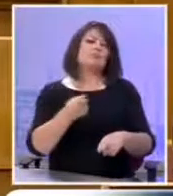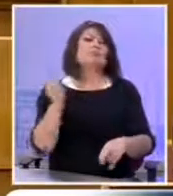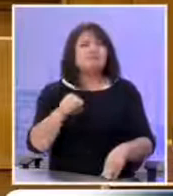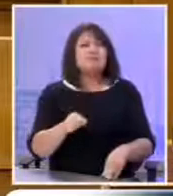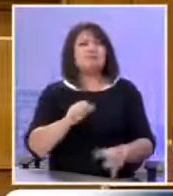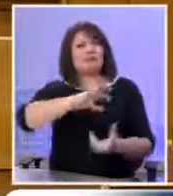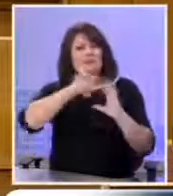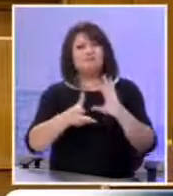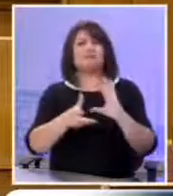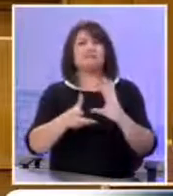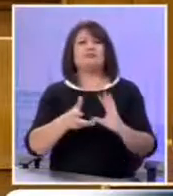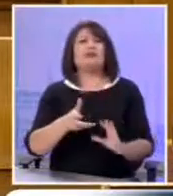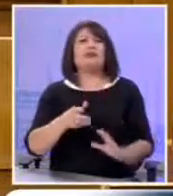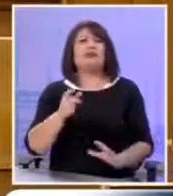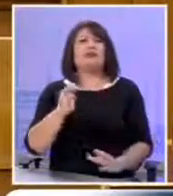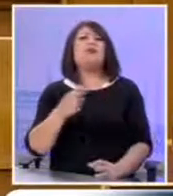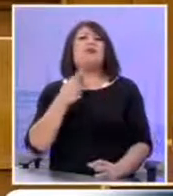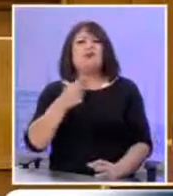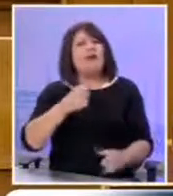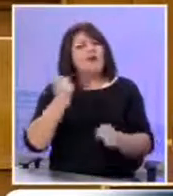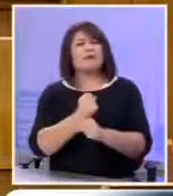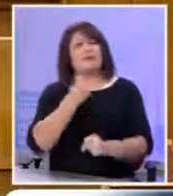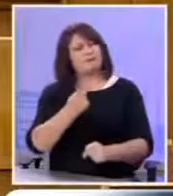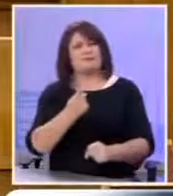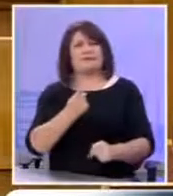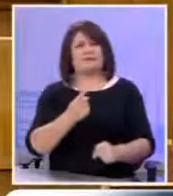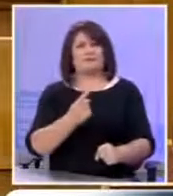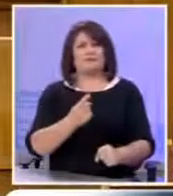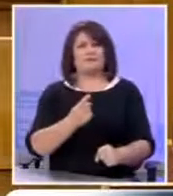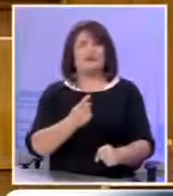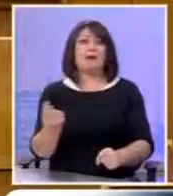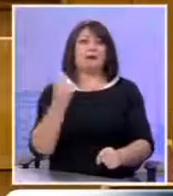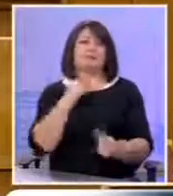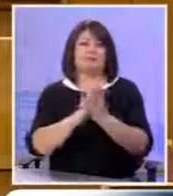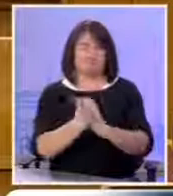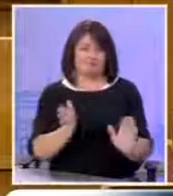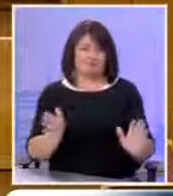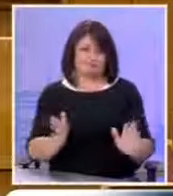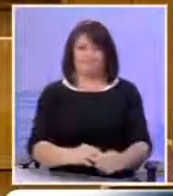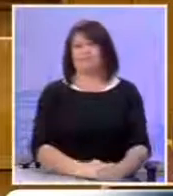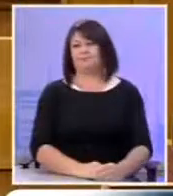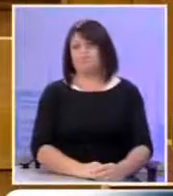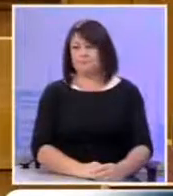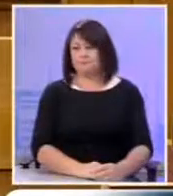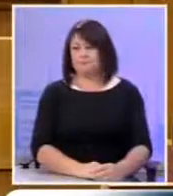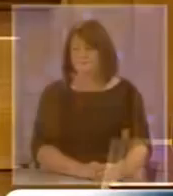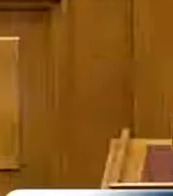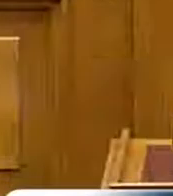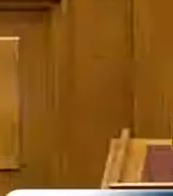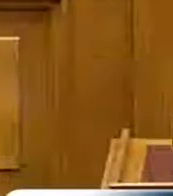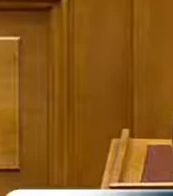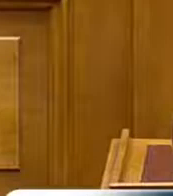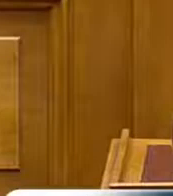διαστρέπλωση που σκόπιμα και έντεχνα προωθούσατε Όμως δεν σας βγήκε Δεν σας βγήκε Και σας γύρισε